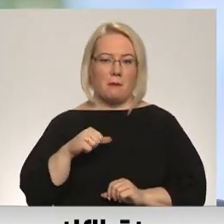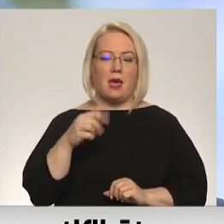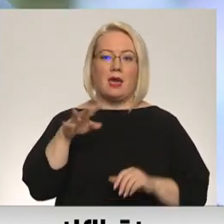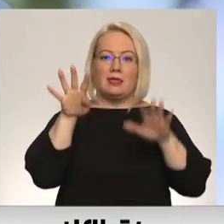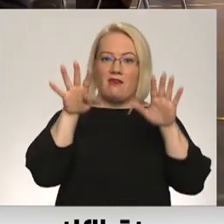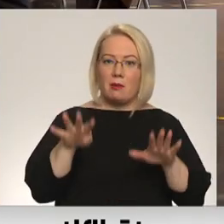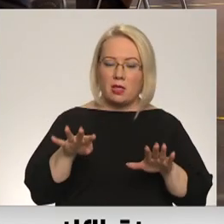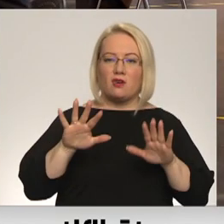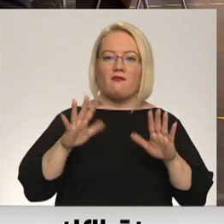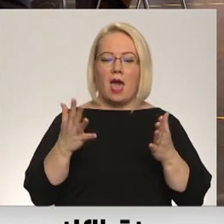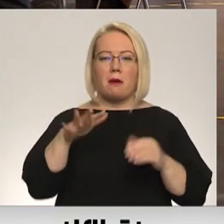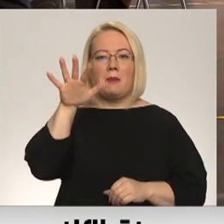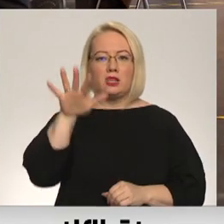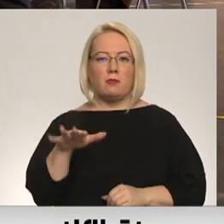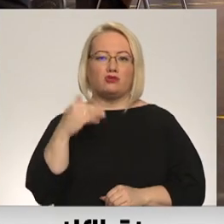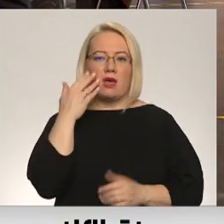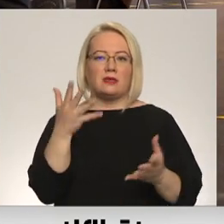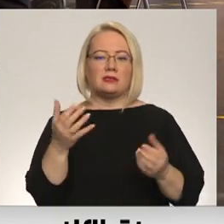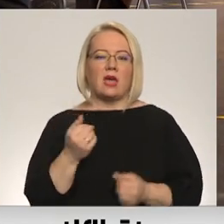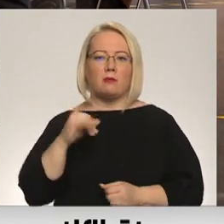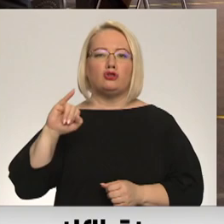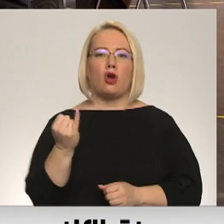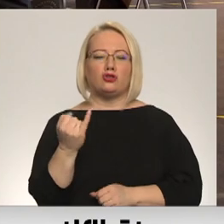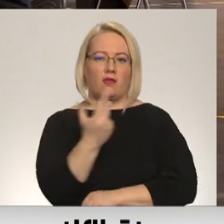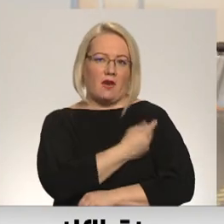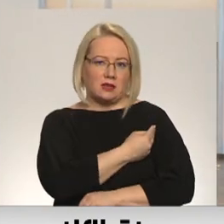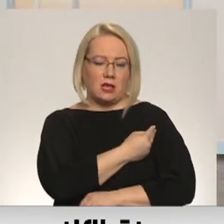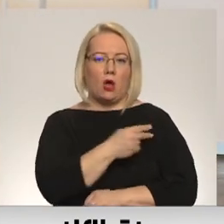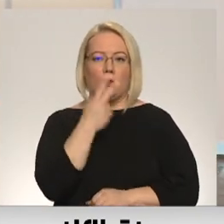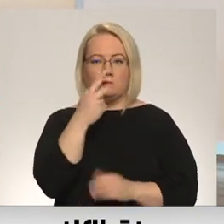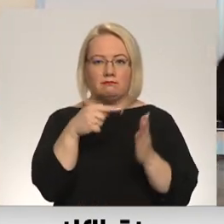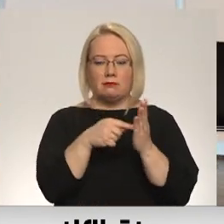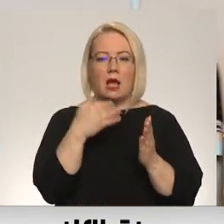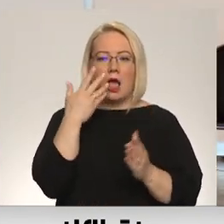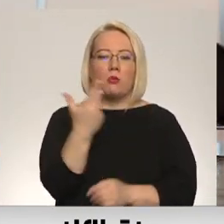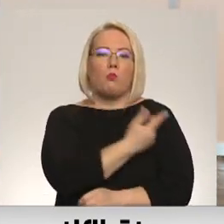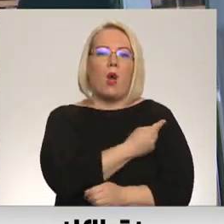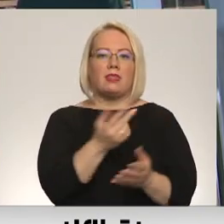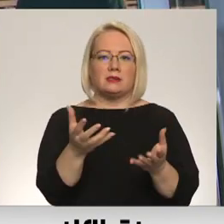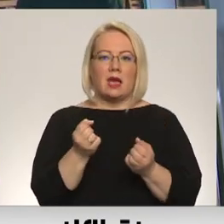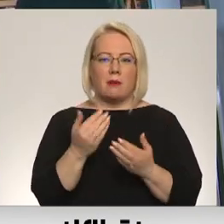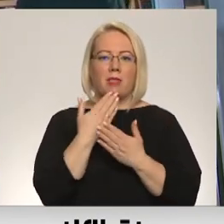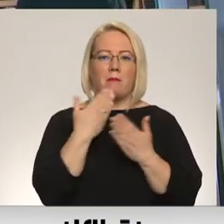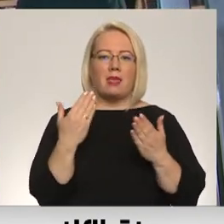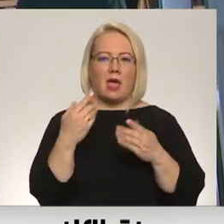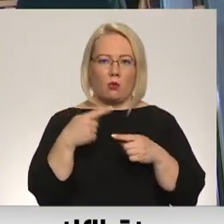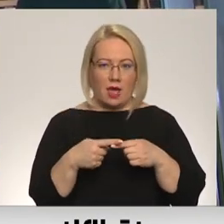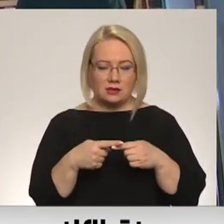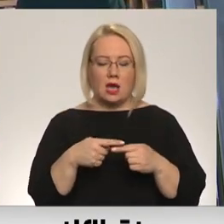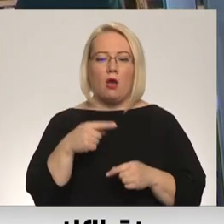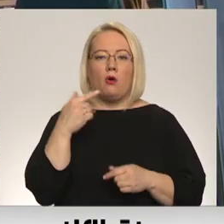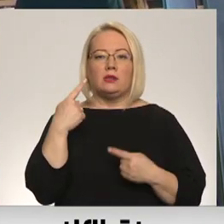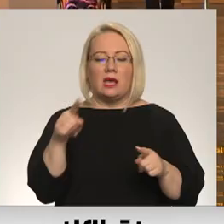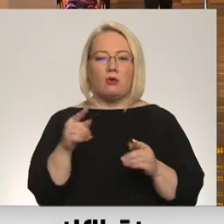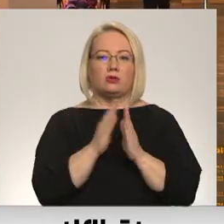saņemta Johnson un Johnson vakcīna, pieskaitot pie pēdējās potas saņemšanas datuma. Ceļot gribētājs gan mudina balstu vakcīnu saņemt vēl